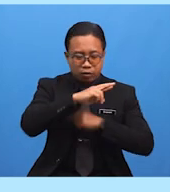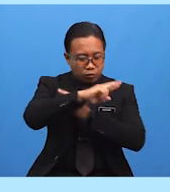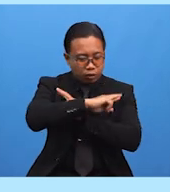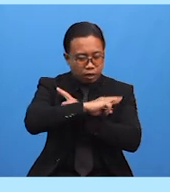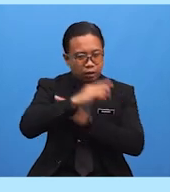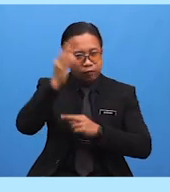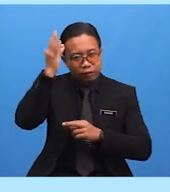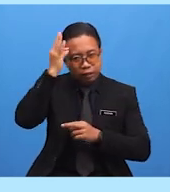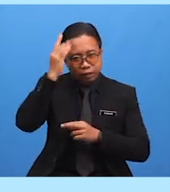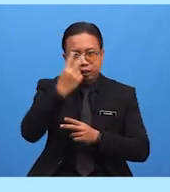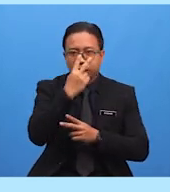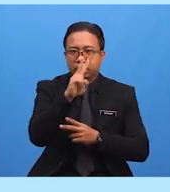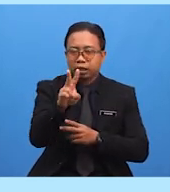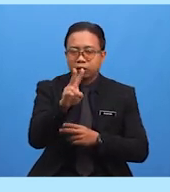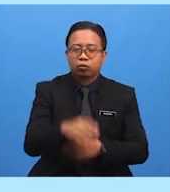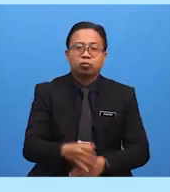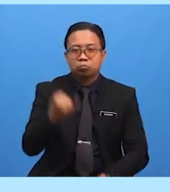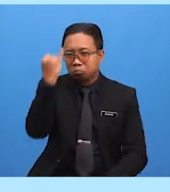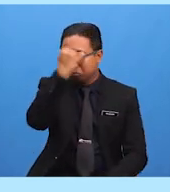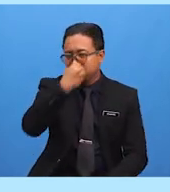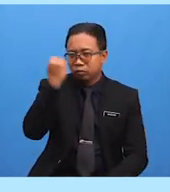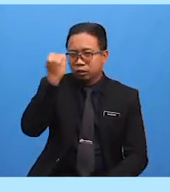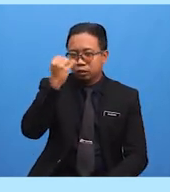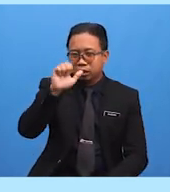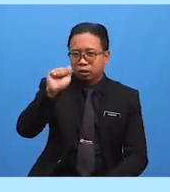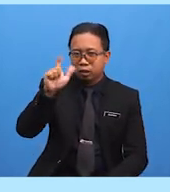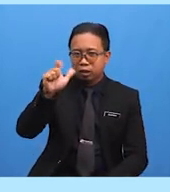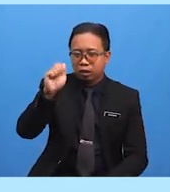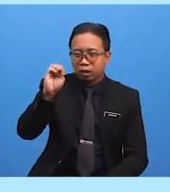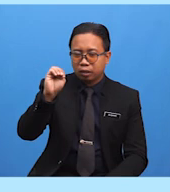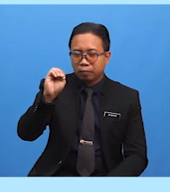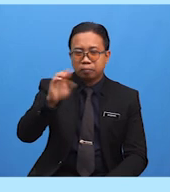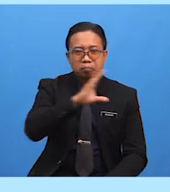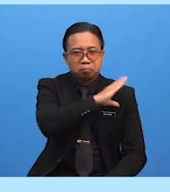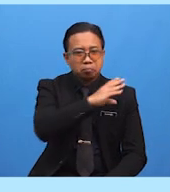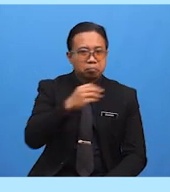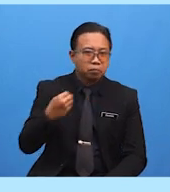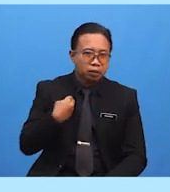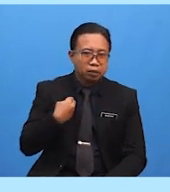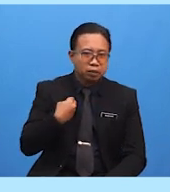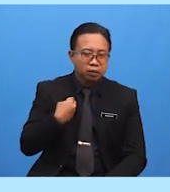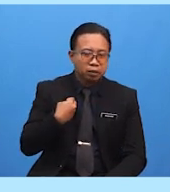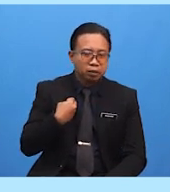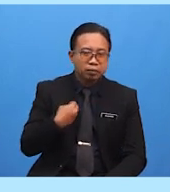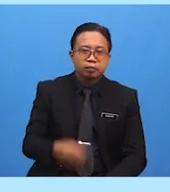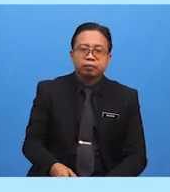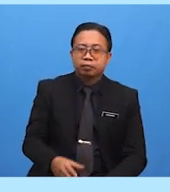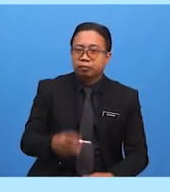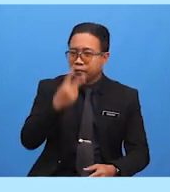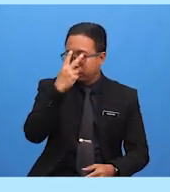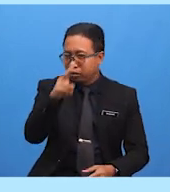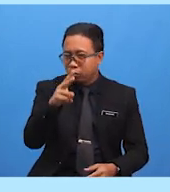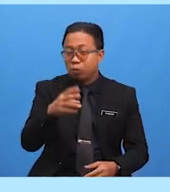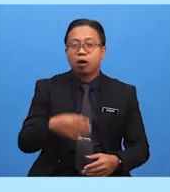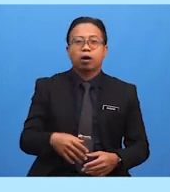Dengan Meneroka Keindahan Alam Semula Jadi Dan Seterusnya Mengagumi